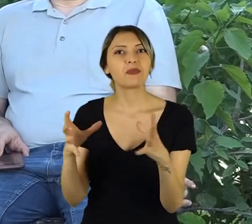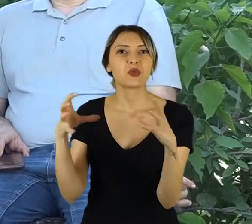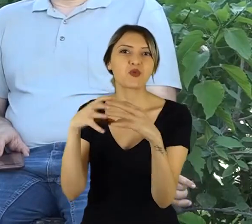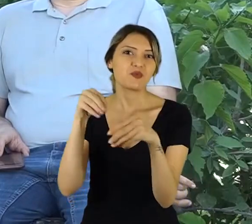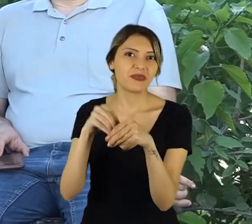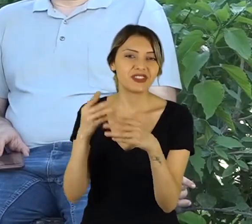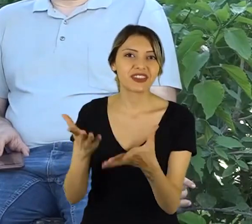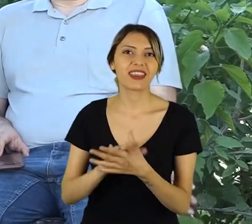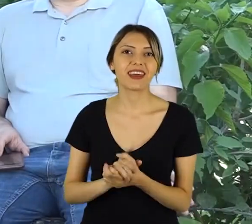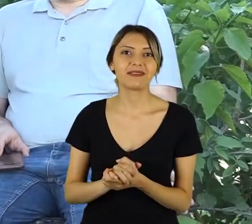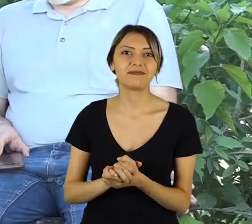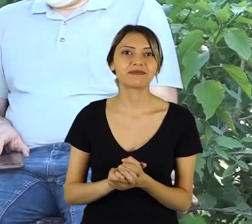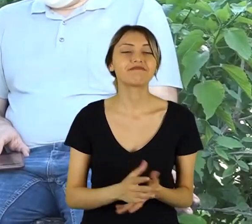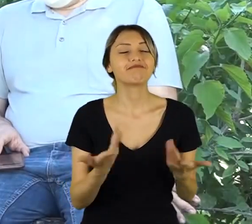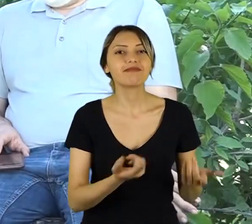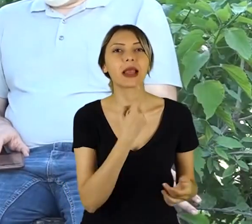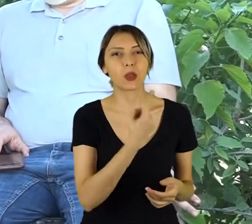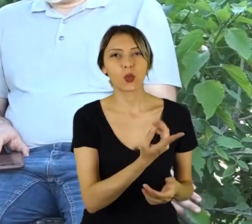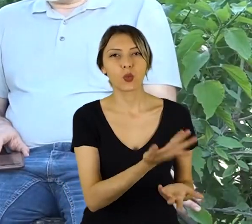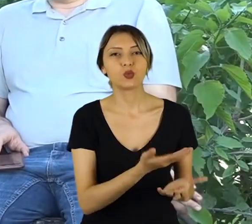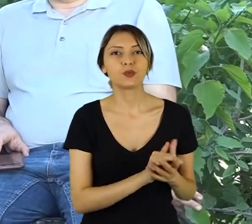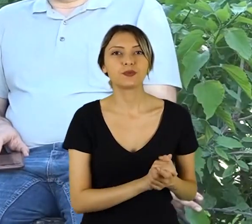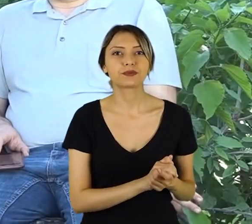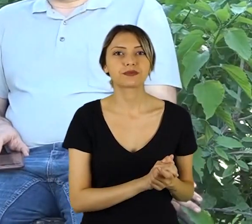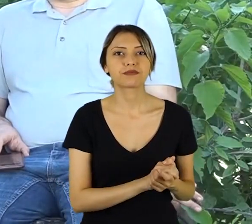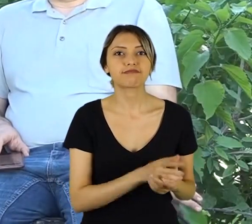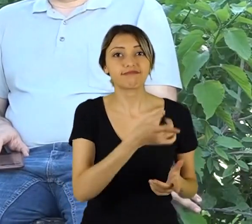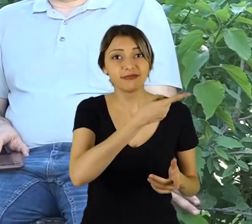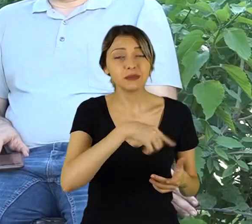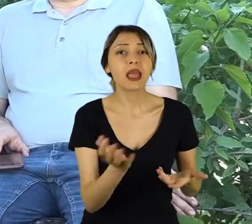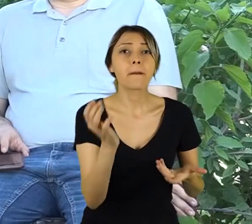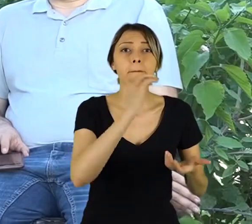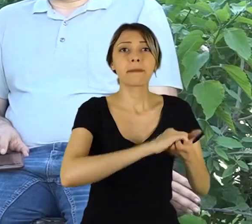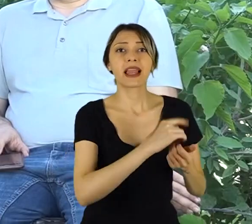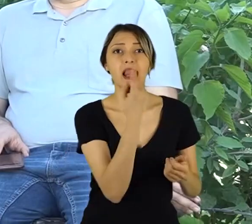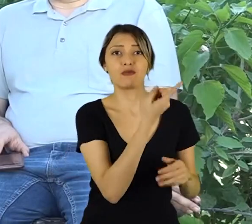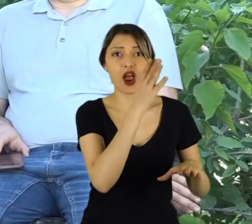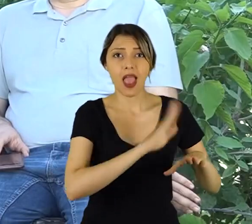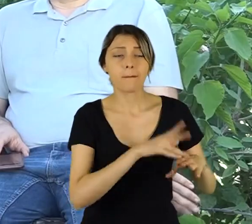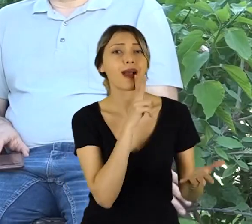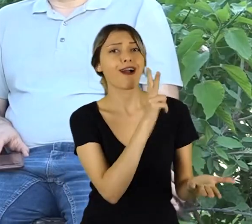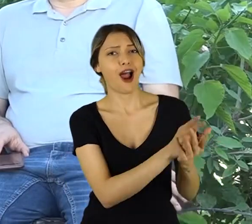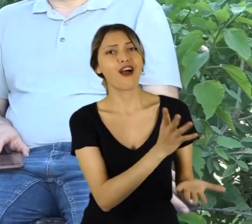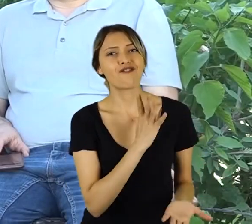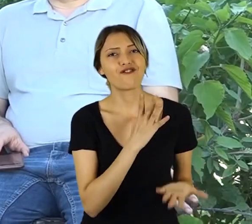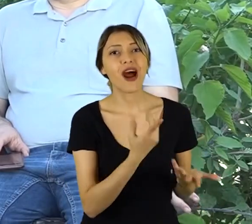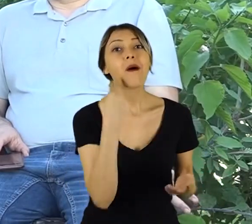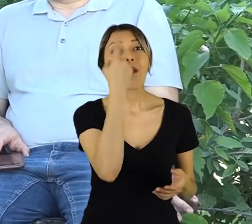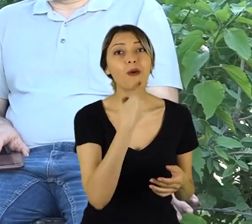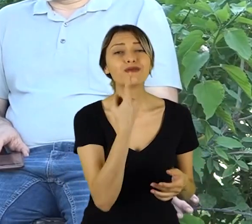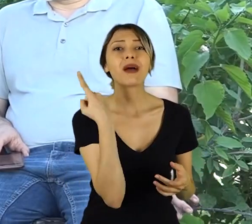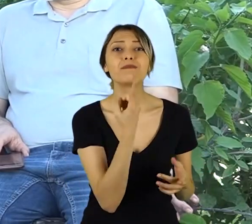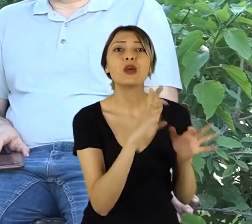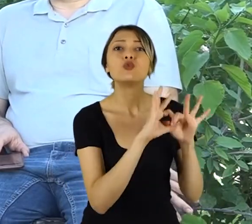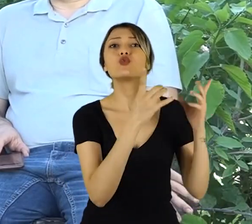diyorsunuz ki biz birlikte bir şeyler yapmak kararlılığında olduğumuz zaman mutlaka bir